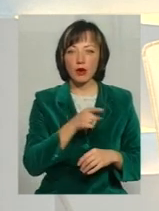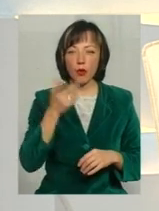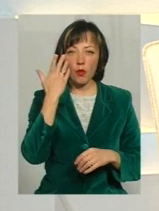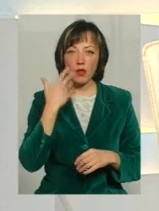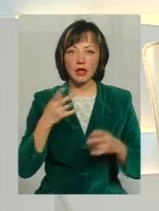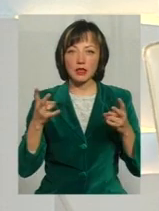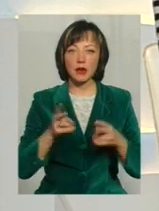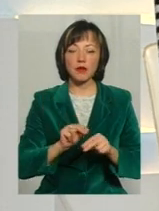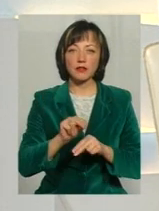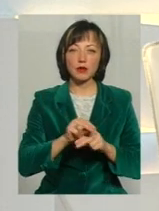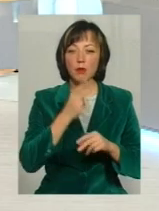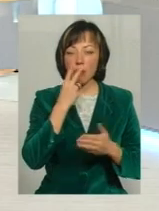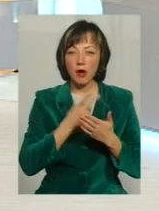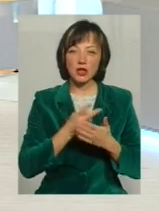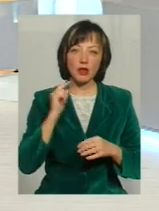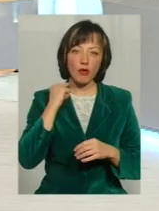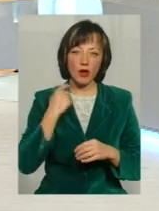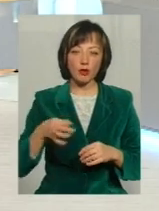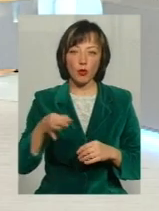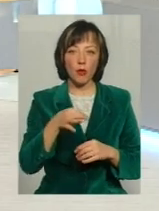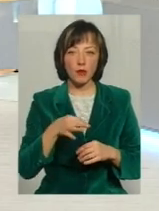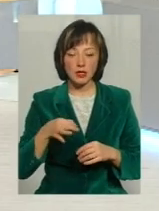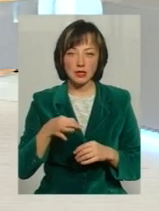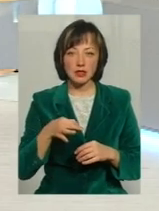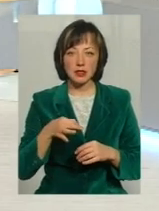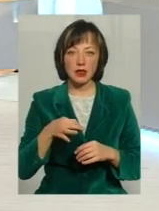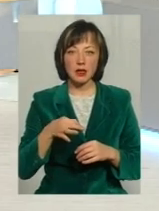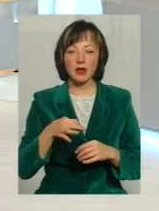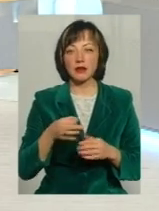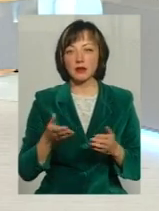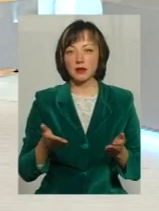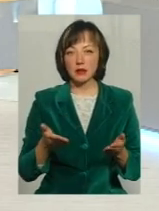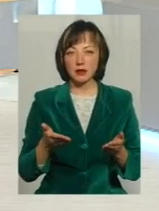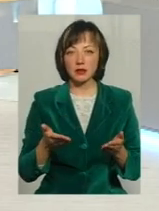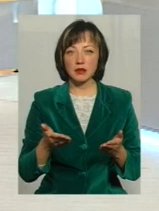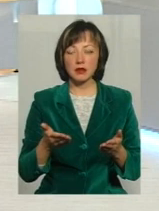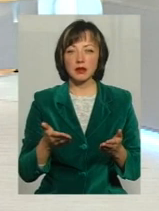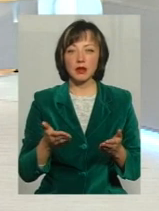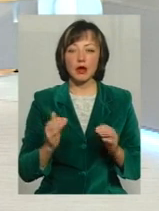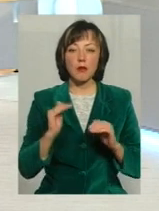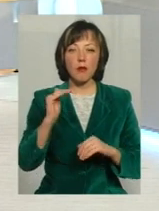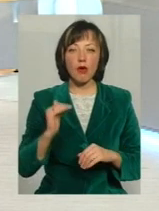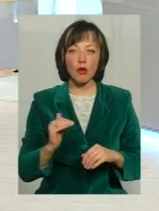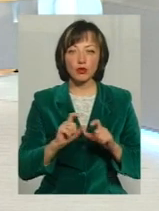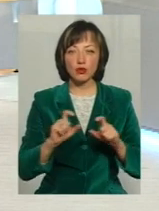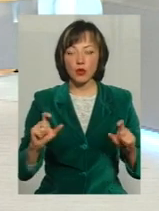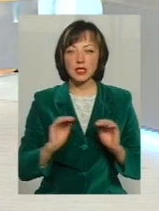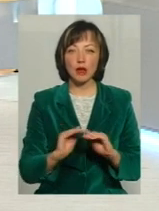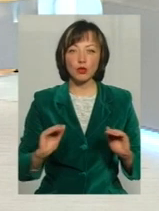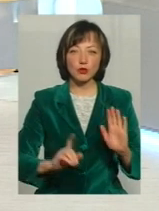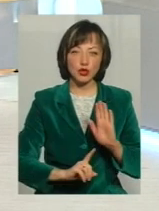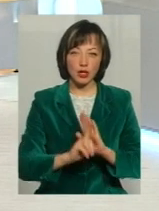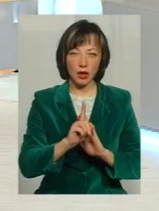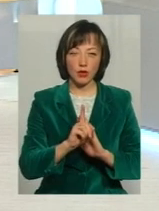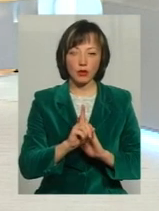треба вчити Побачили Кировоградську область, в Кропивницькому з молодшої школи, з садочка починають